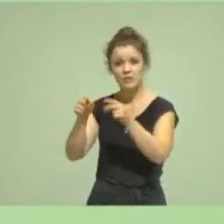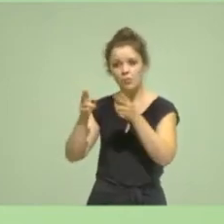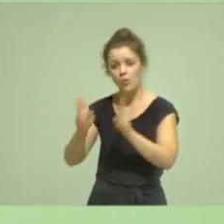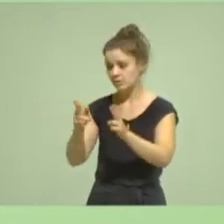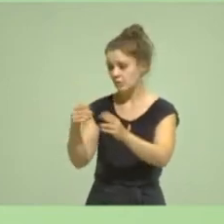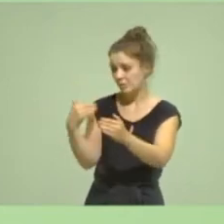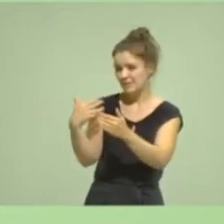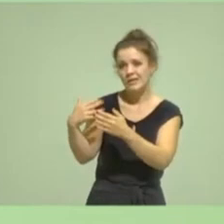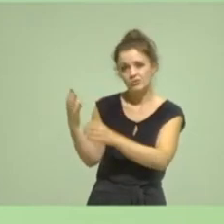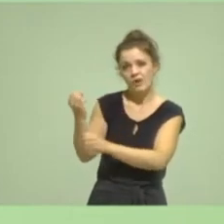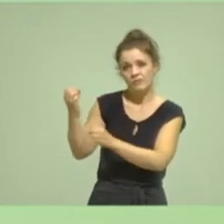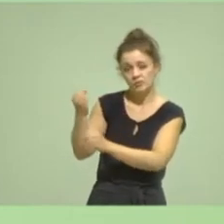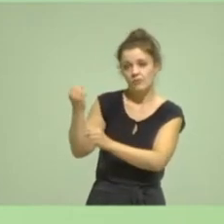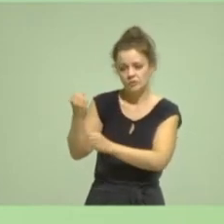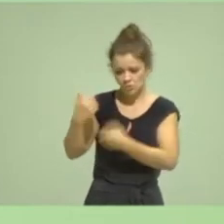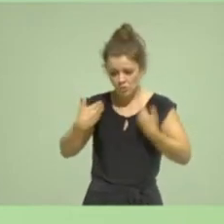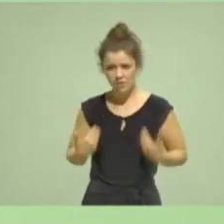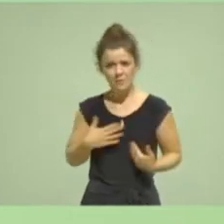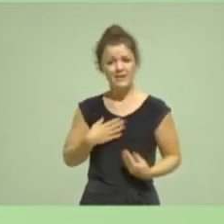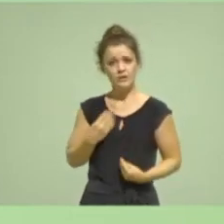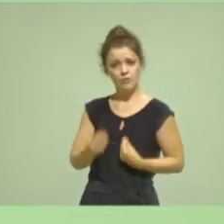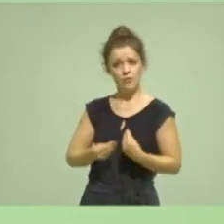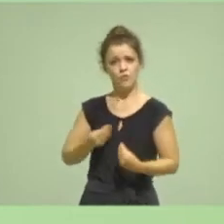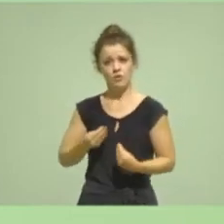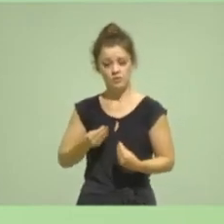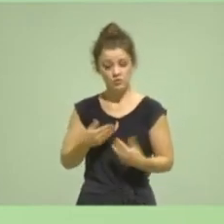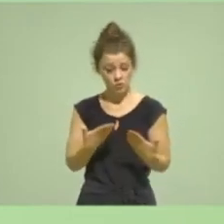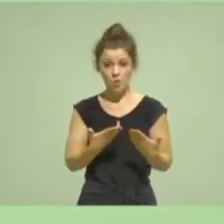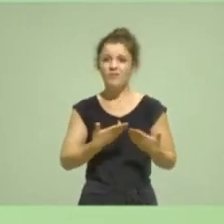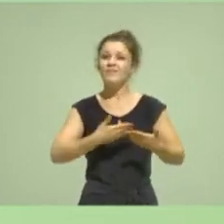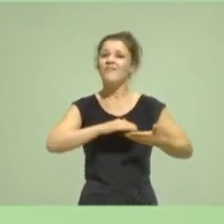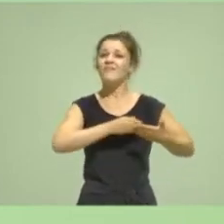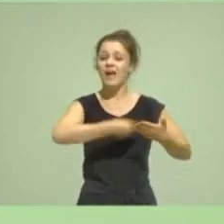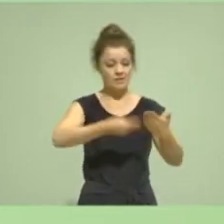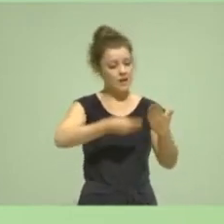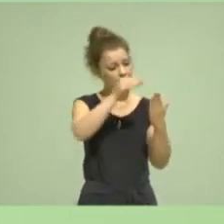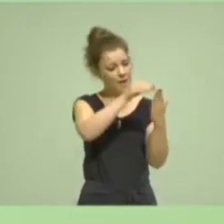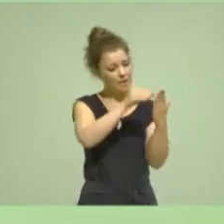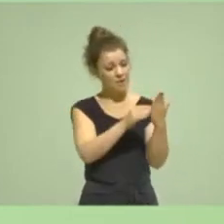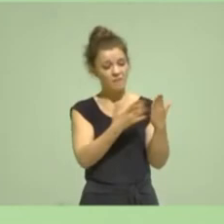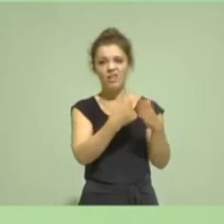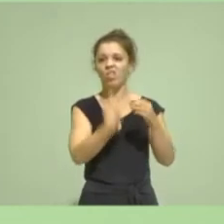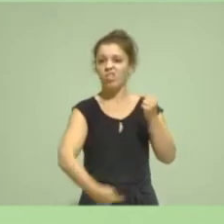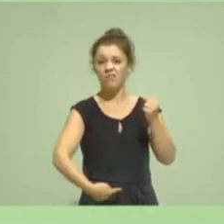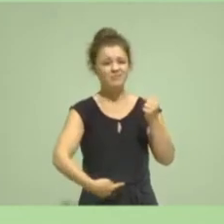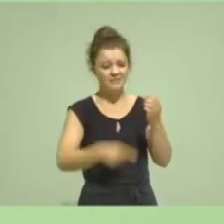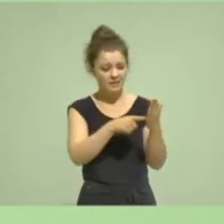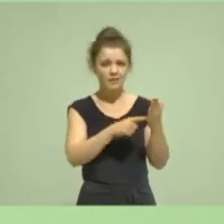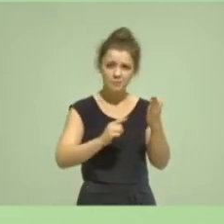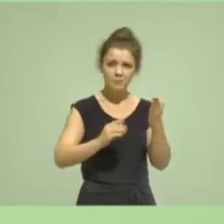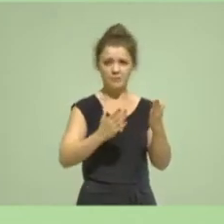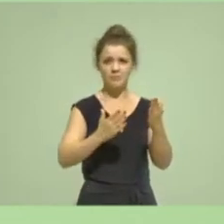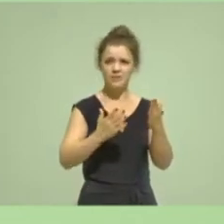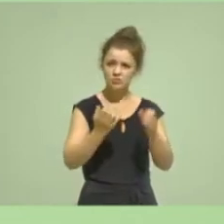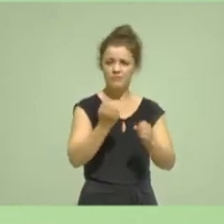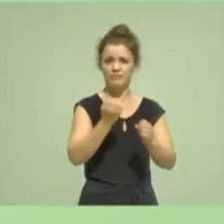diese Errungenschaften, und so empfinde ich, das, was in diesem Vertrag steht, mit Leben zu füllen. Mit Leben zu füllen, nicht damit wir ein